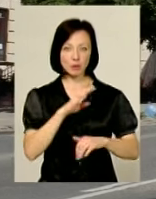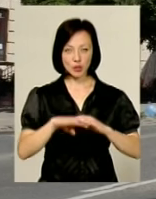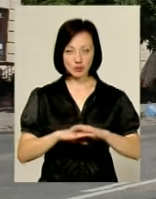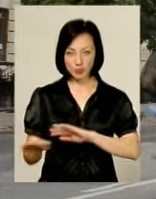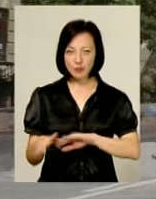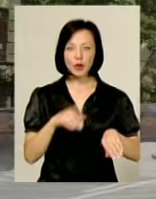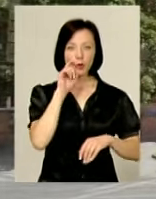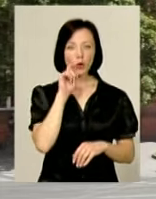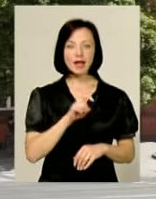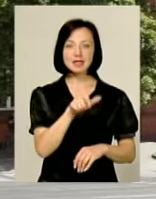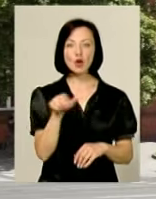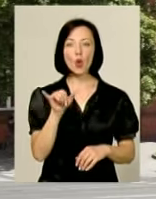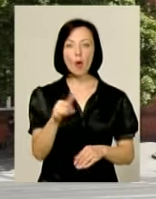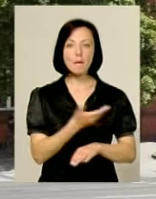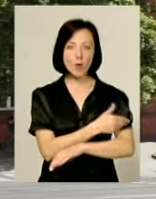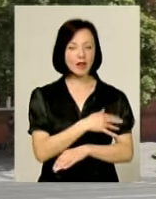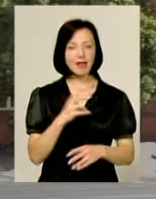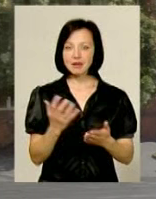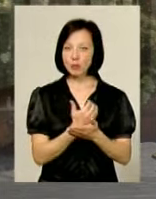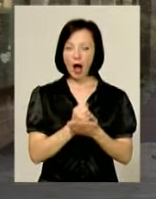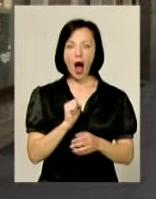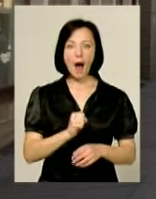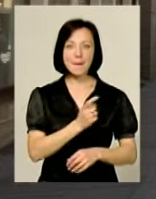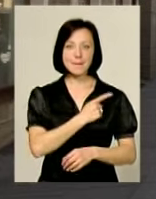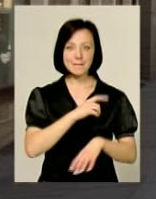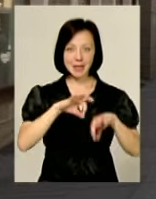Українці у Польщі не як зарубітчани, а як митці.